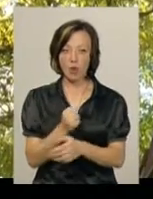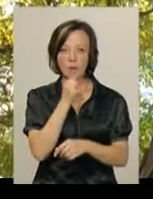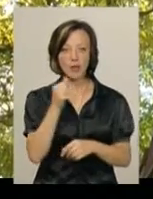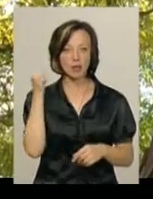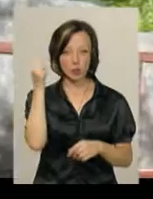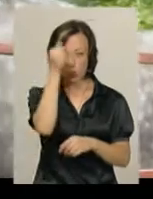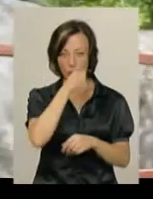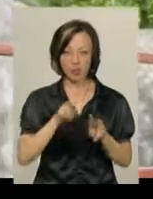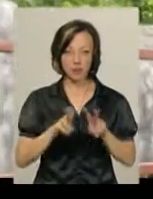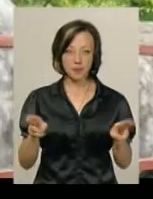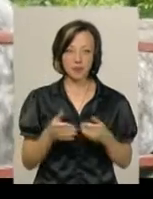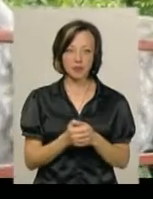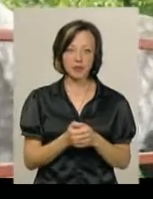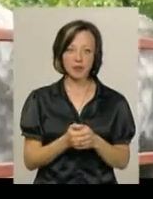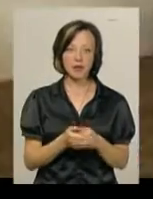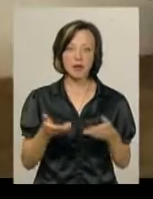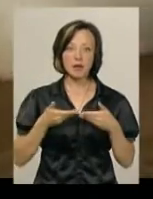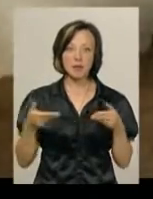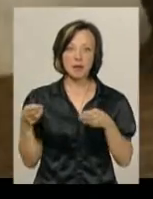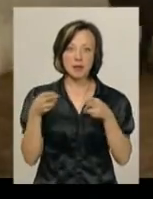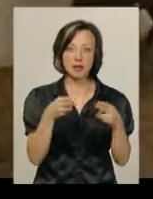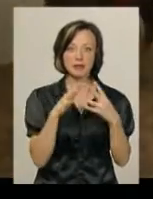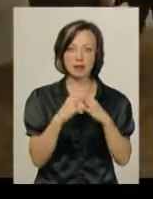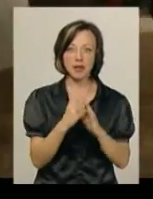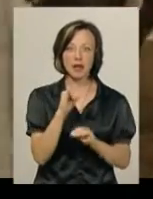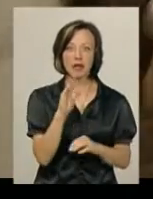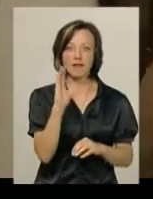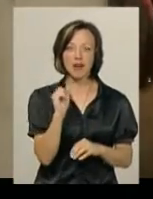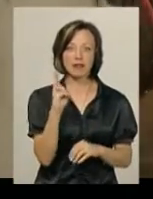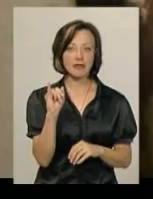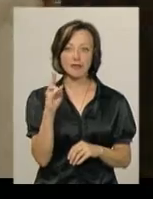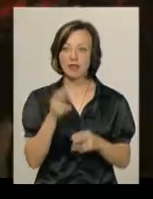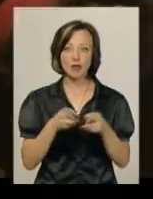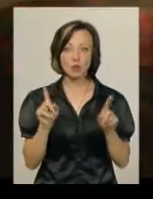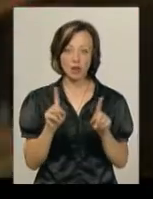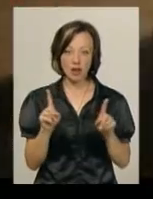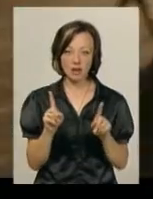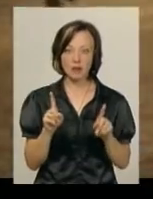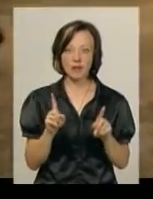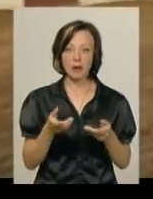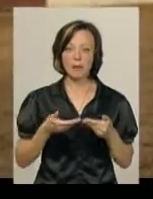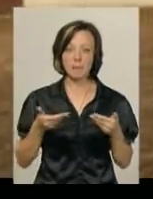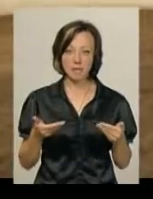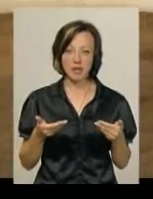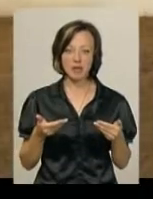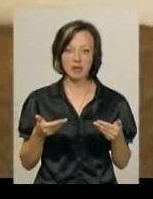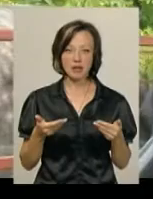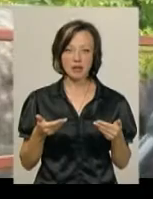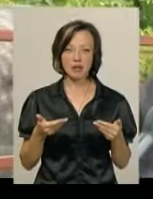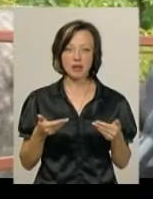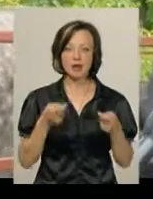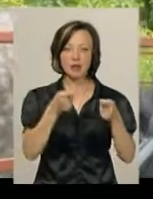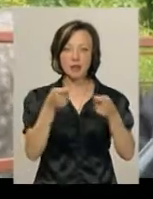минулого року. Ми приїхали з Іванковець, навіть не з Дунаєвець. Ми обійшли